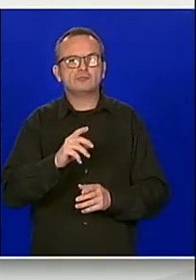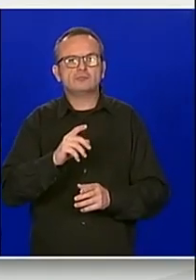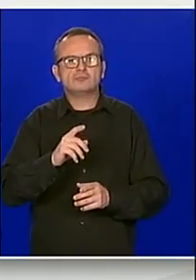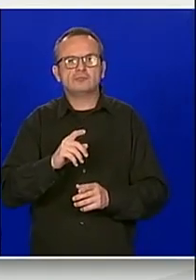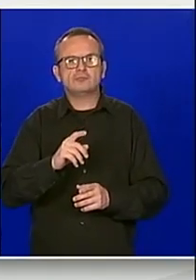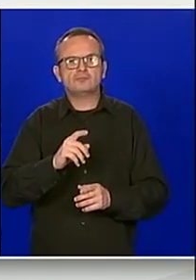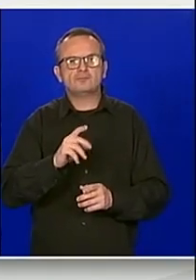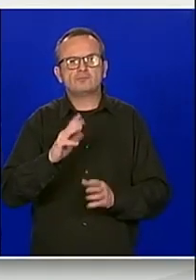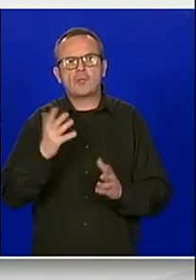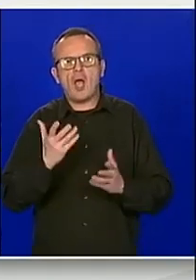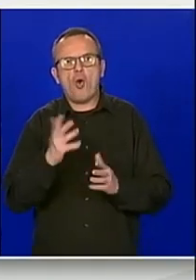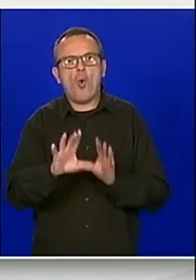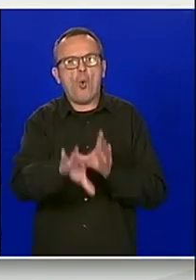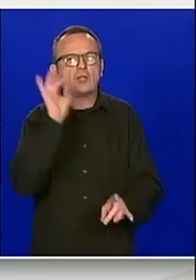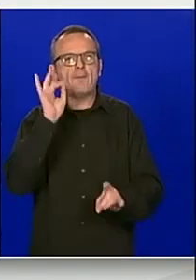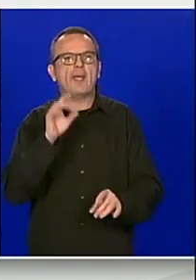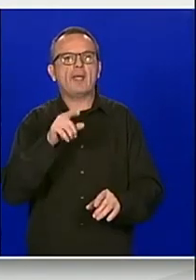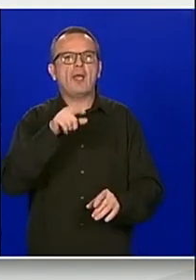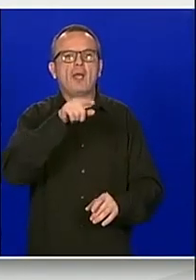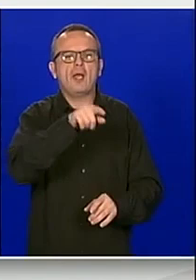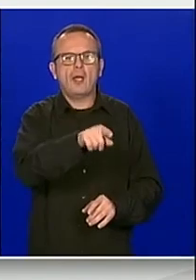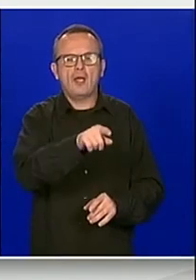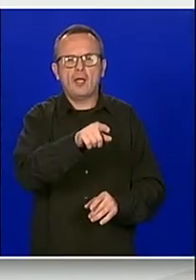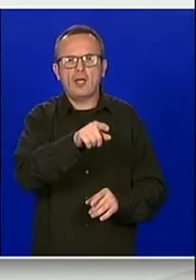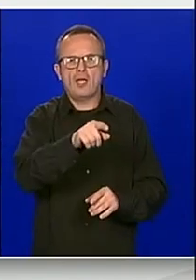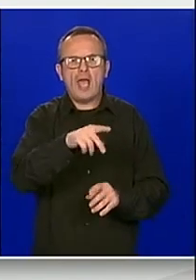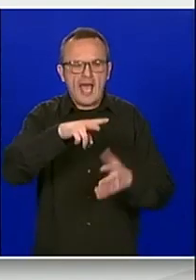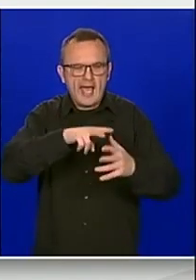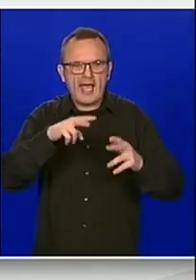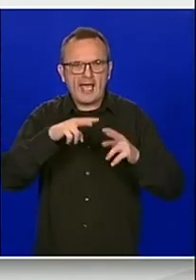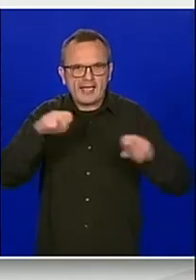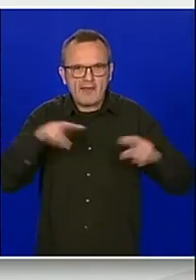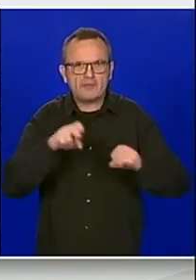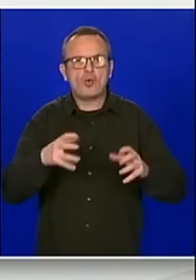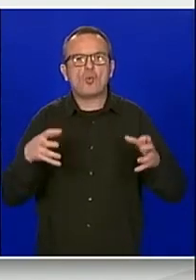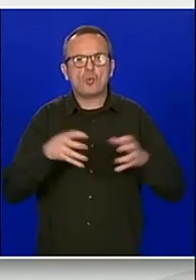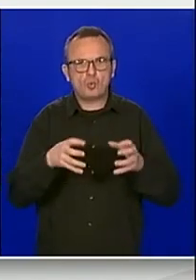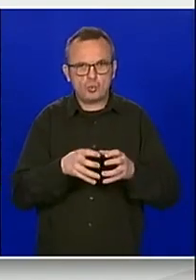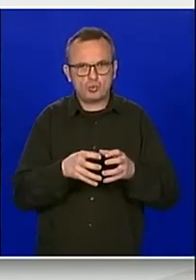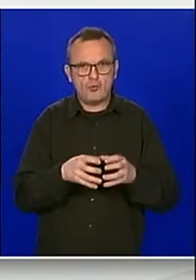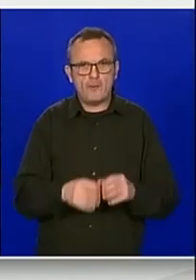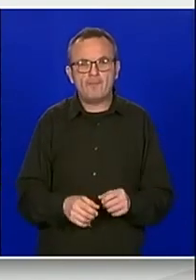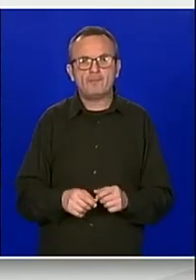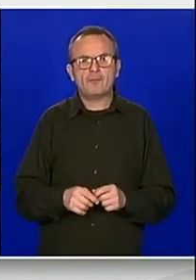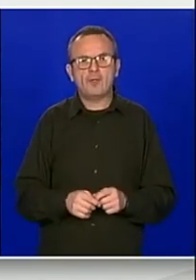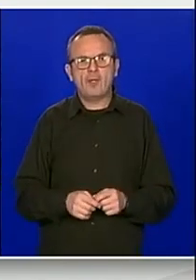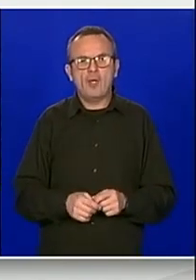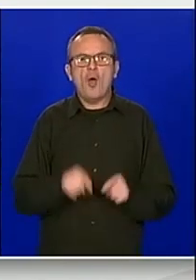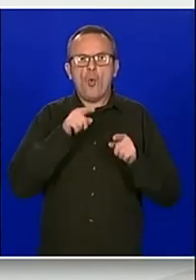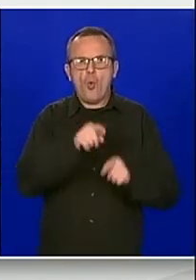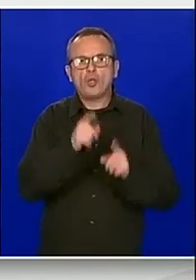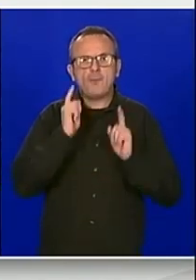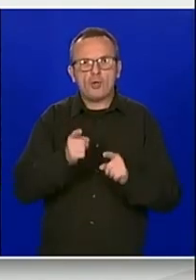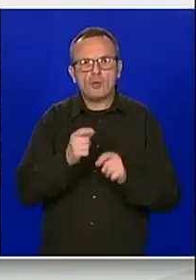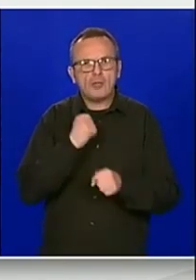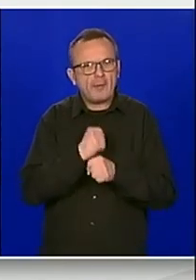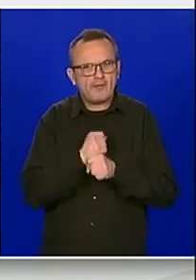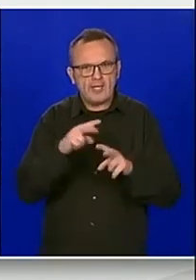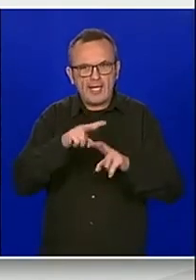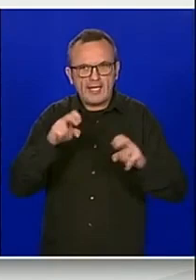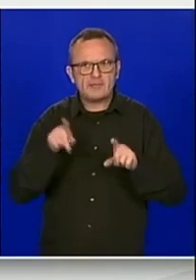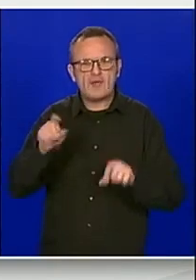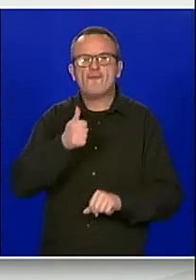Predlaže se na temelju zaključka nadzornog odbora Fine, izbor revizorskog društva DILO i DEO za usluge revizije za reviziju izvještaja za